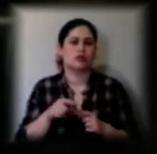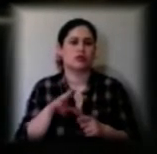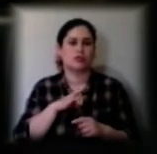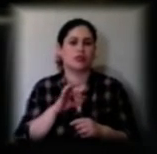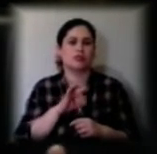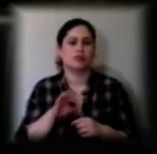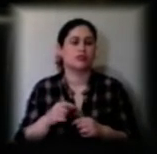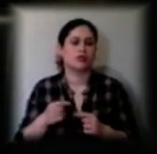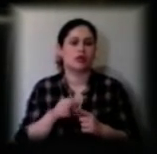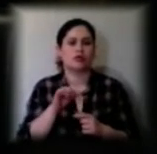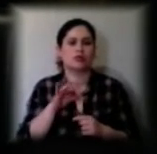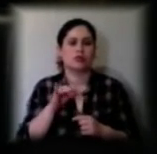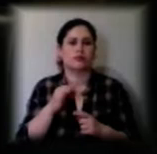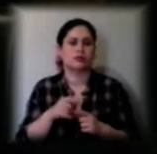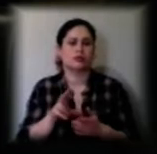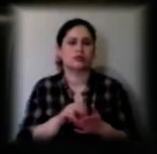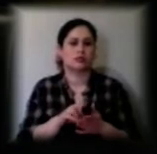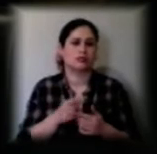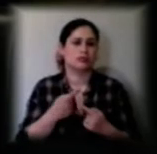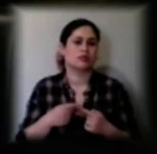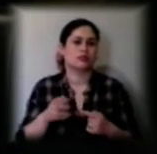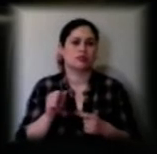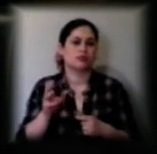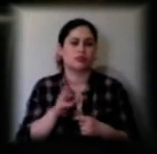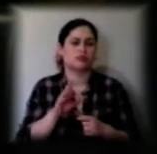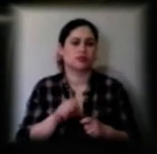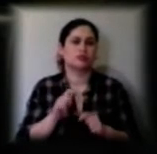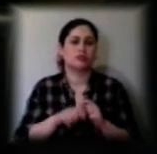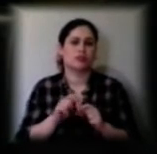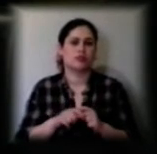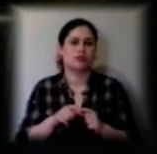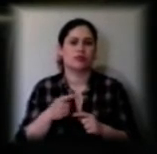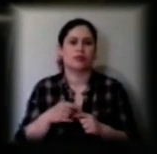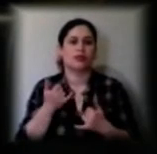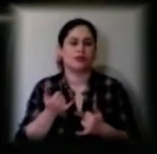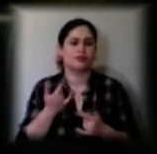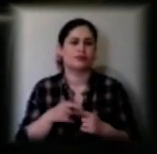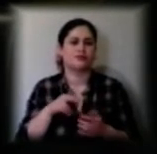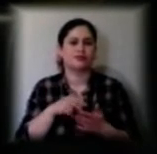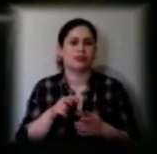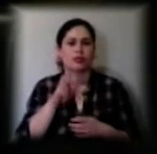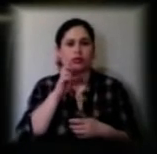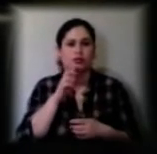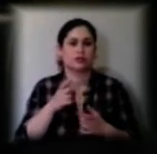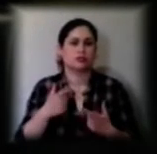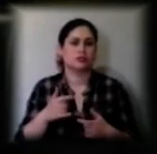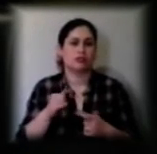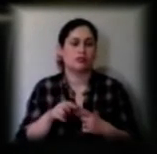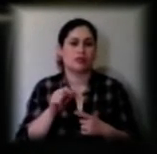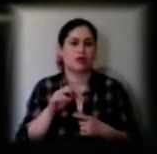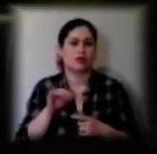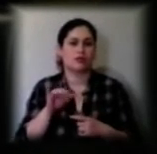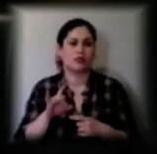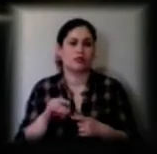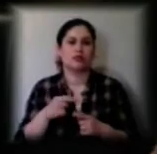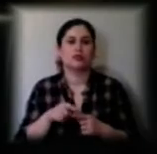аутентифікація під запис і так далі. Можна все перевірити. Тепер, коли ми виходимо на державні іспити вже по бакалавраторі, ми маємо